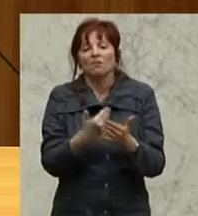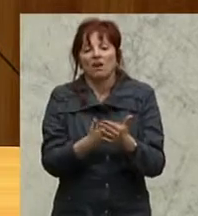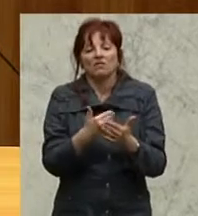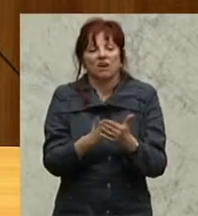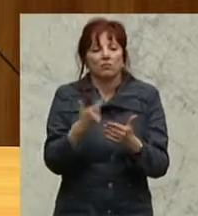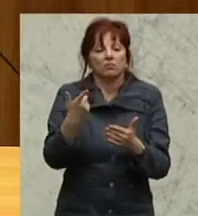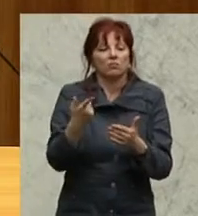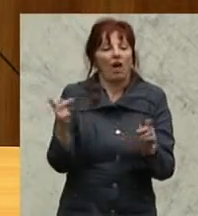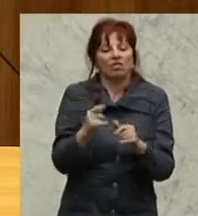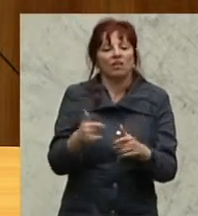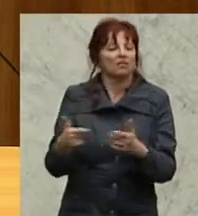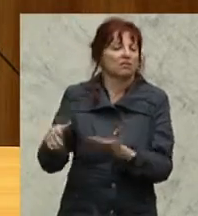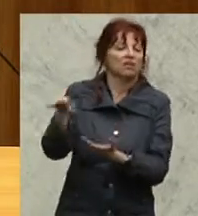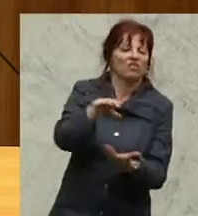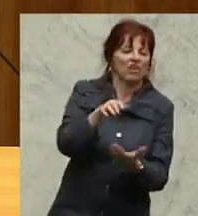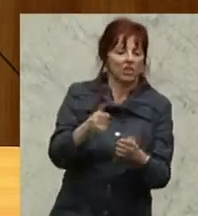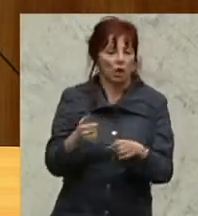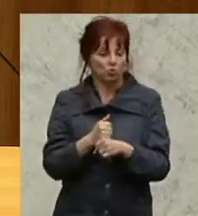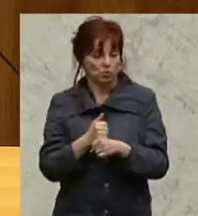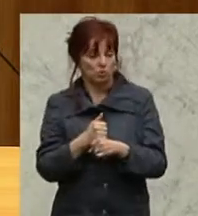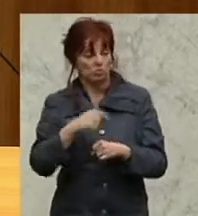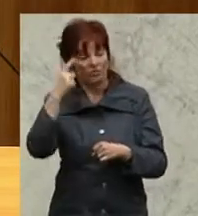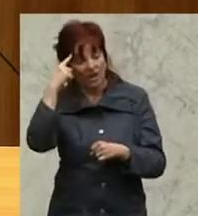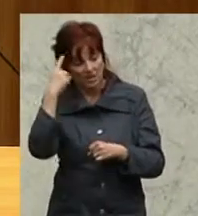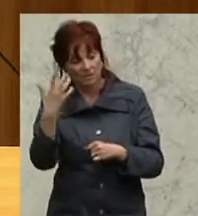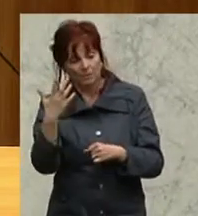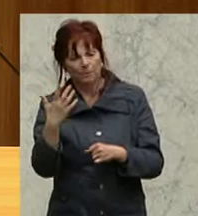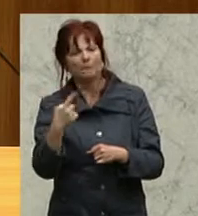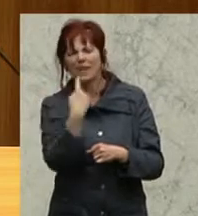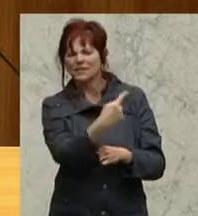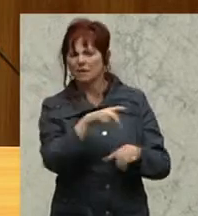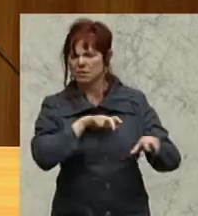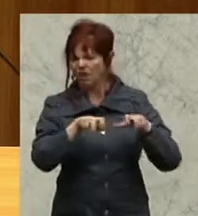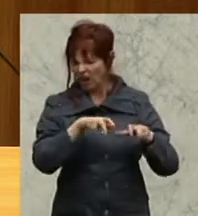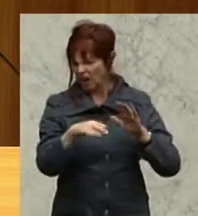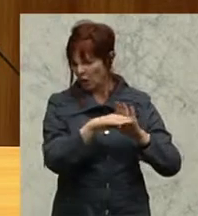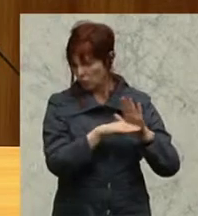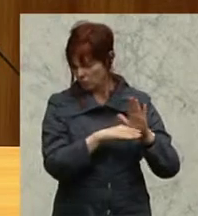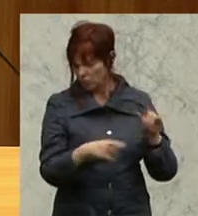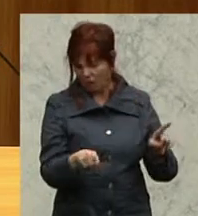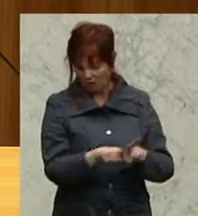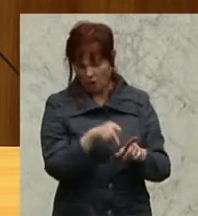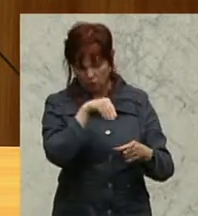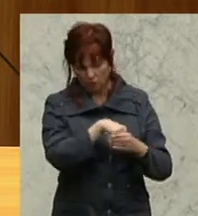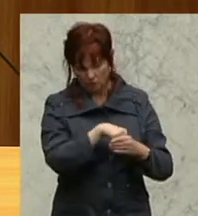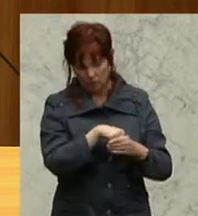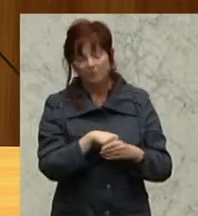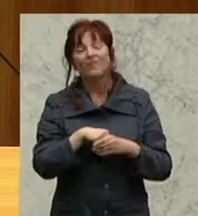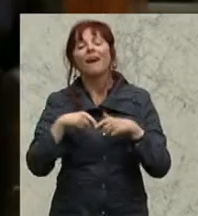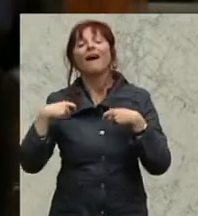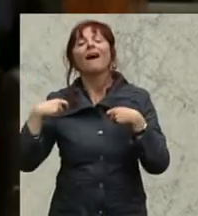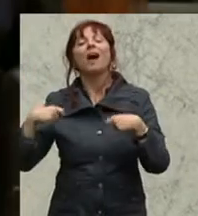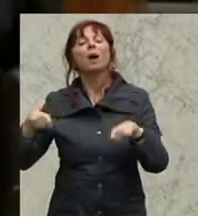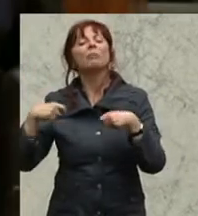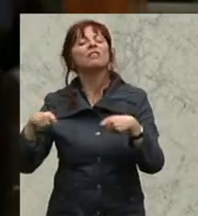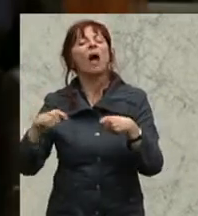Im Regierungsprogramm, ja, Frau Kollegin Oberhauser, haben Sie das auch drinstehen, ja? Gewinn- und Kapitalbeteiligung, ja? Aber es ist